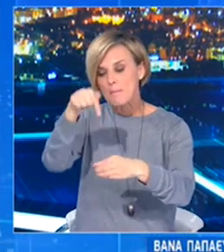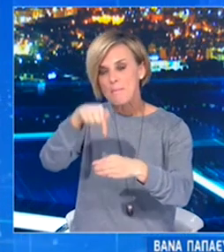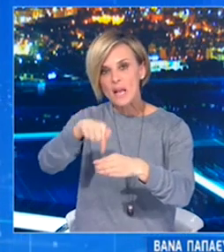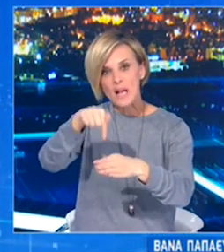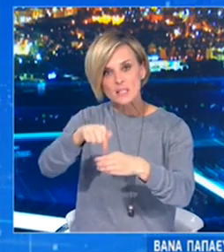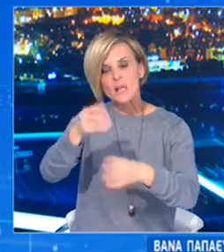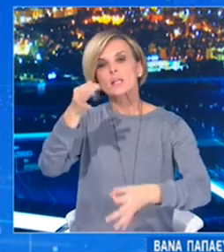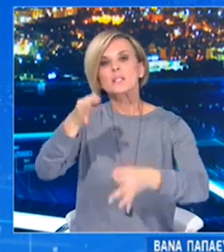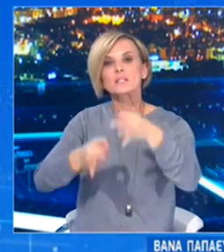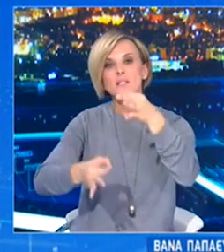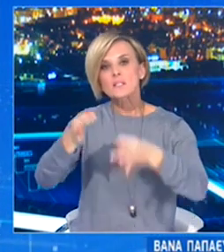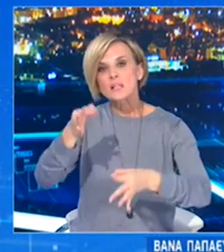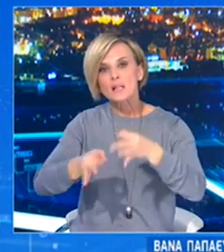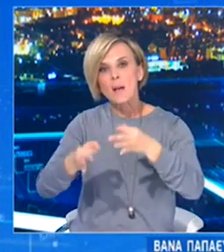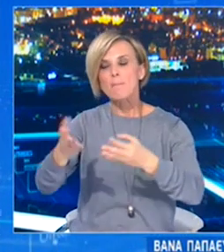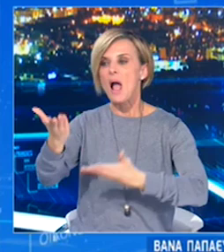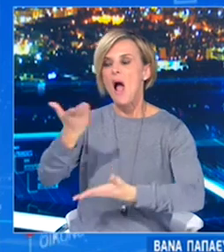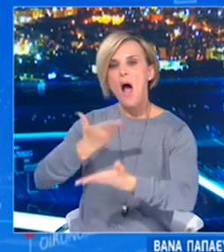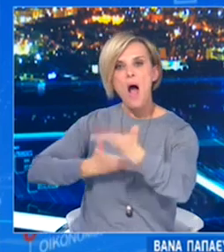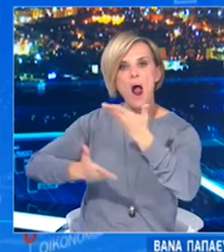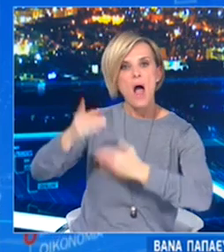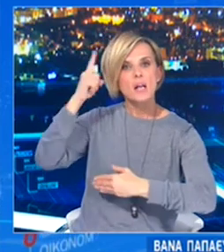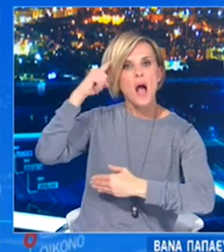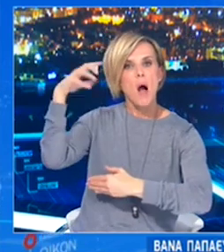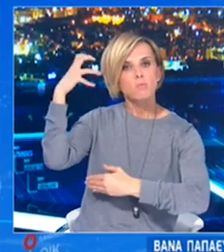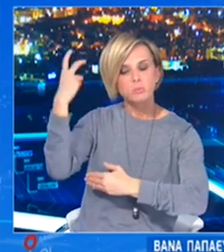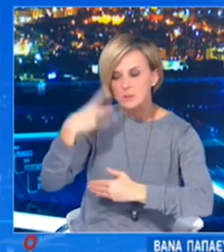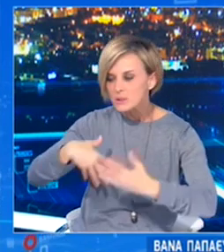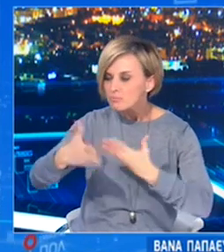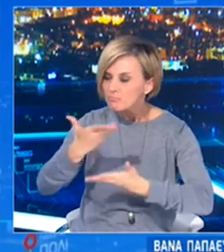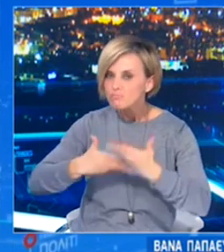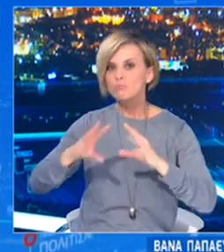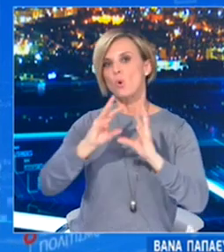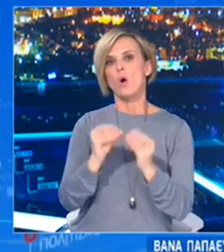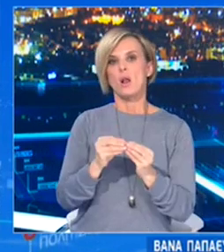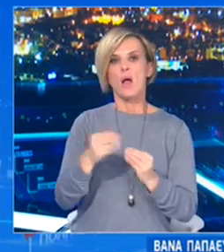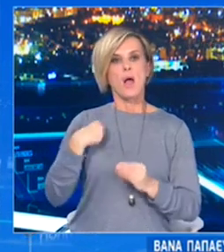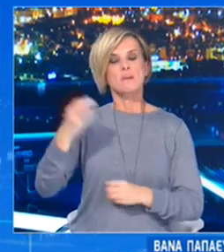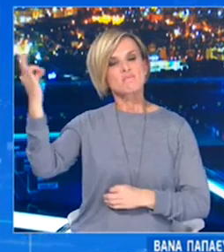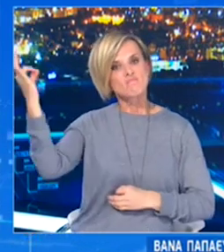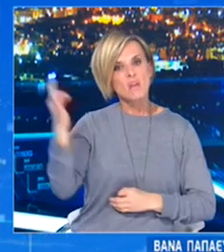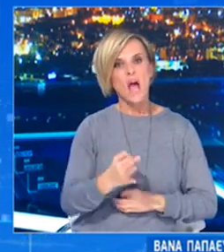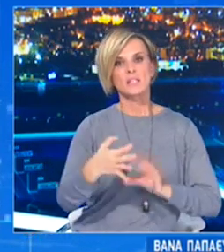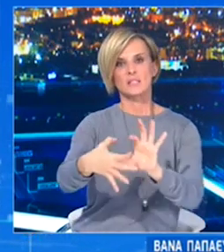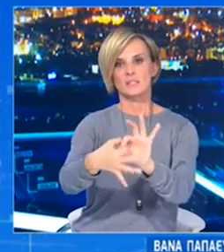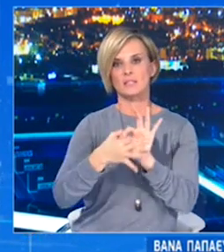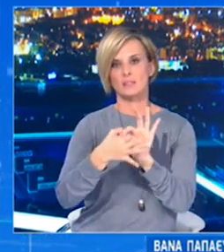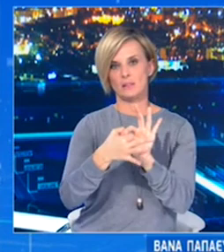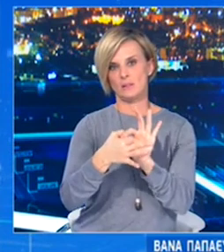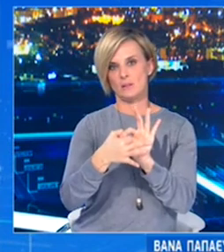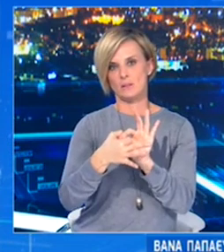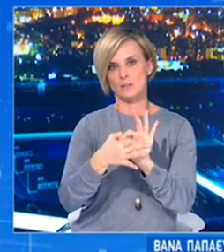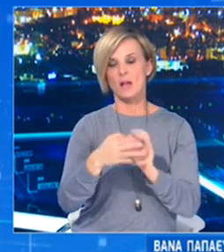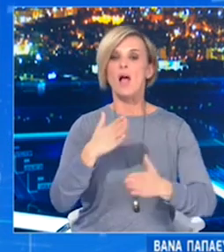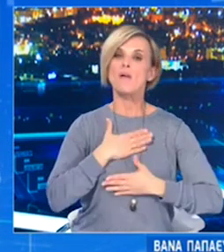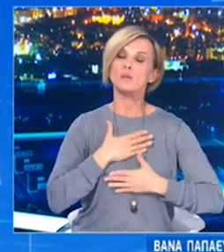και συνεχώς το εποποιείται ο τρόπος με τον οποίο μας τα δίνει. Έχουμε άριστη συνεργασία και